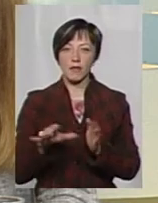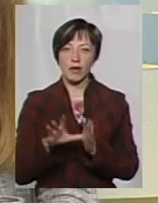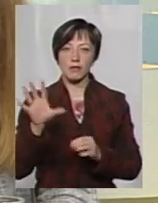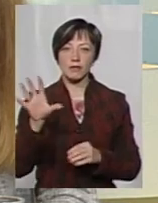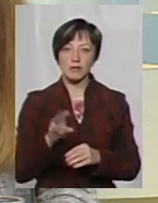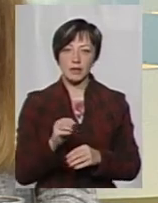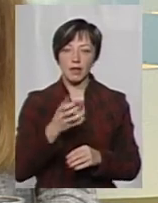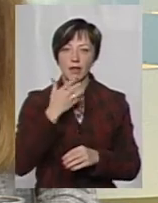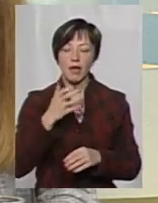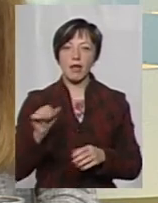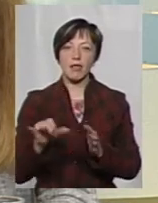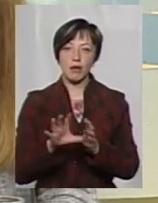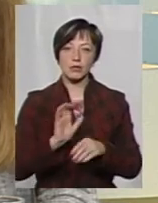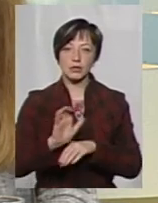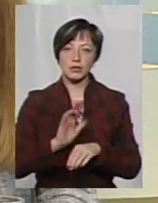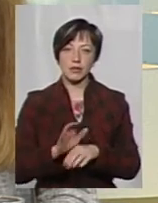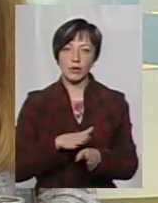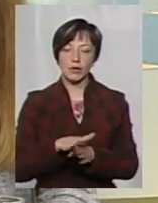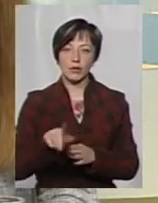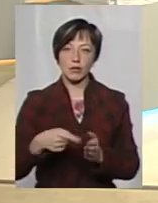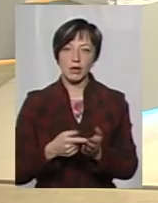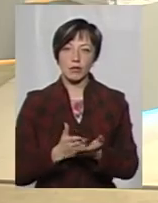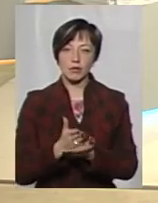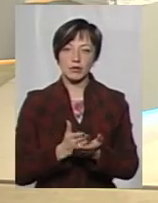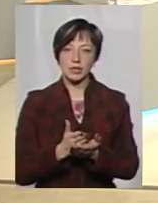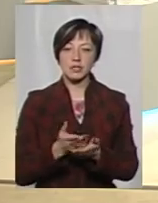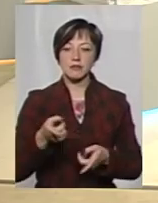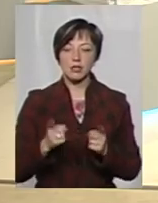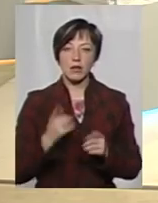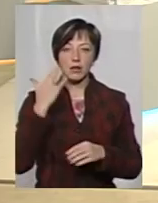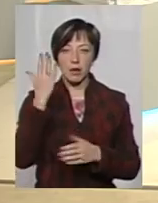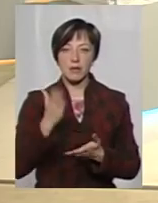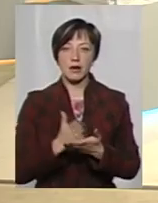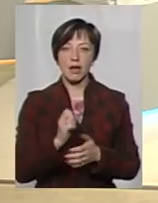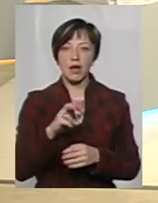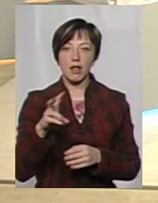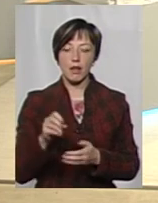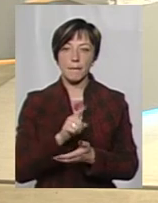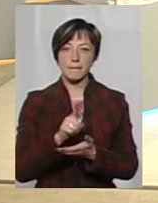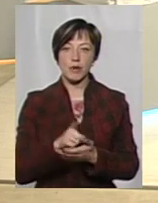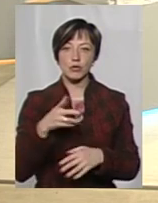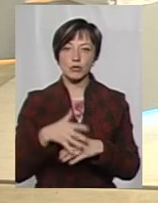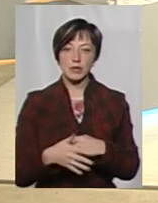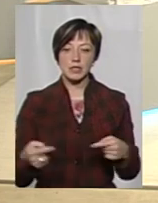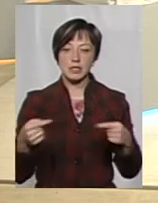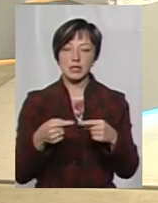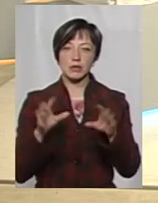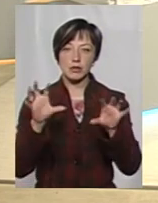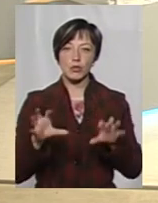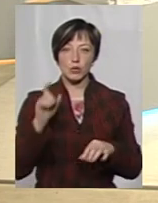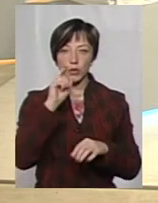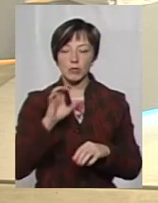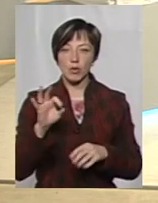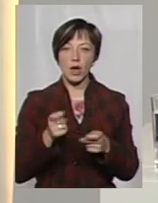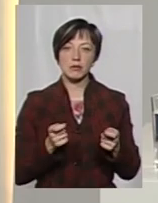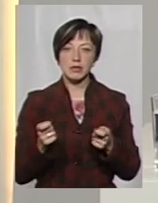енергопостачальних регіонів, виконавців комунальних послуг. Звичайно, наміри є, але ми маємо розуміти, що, звідно до закону України